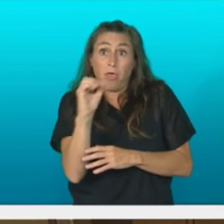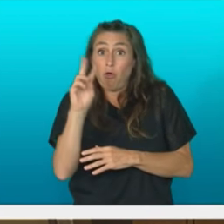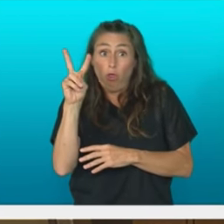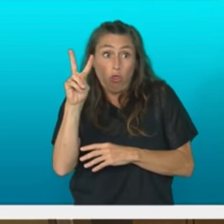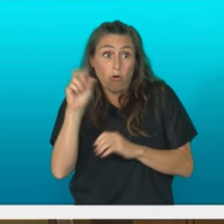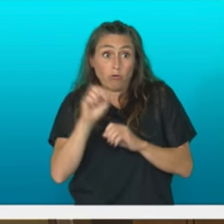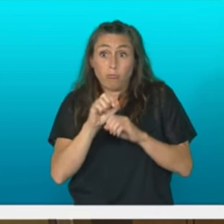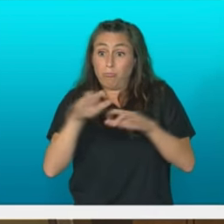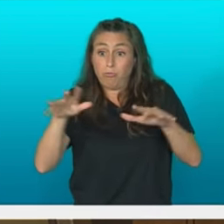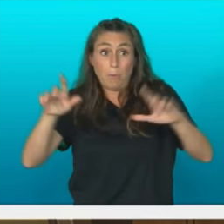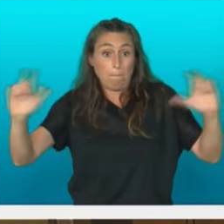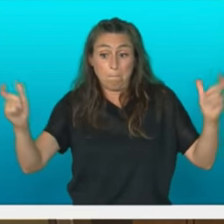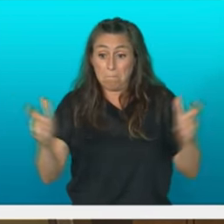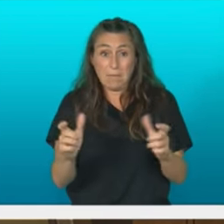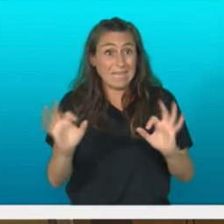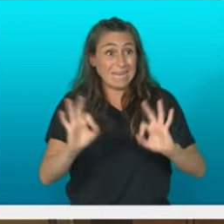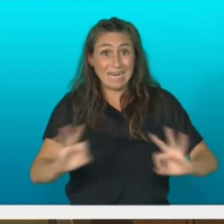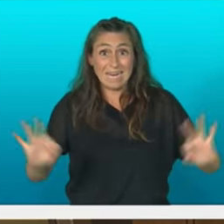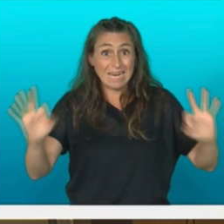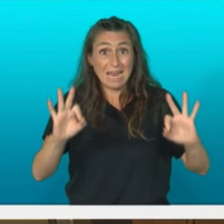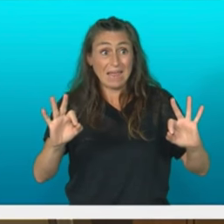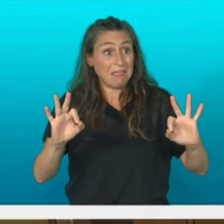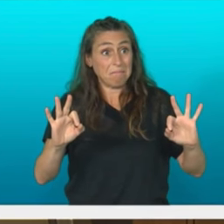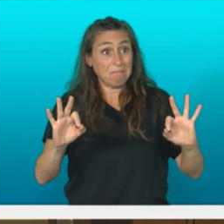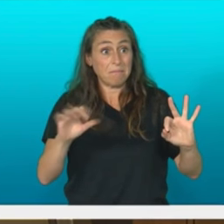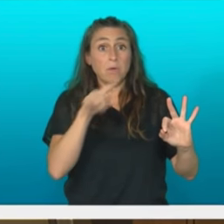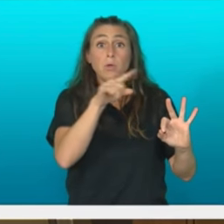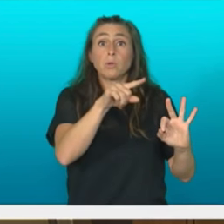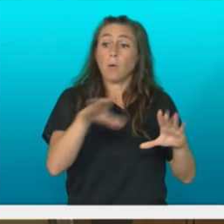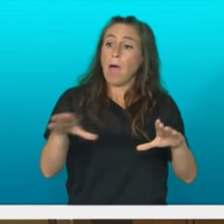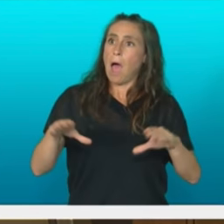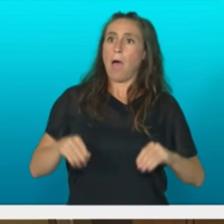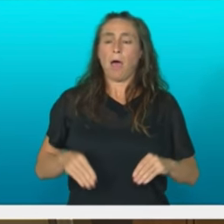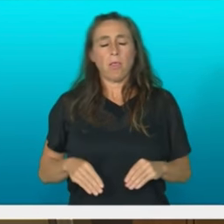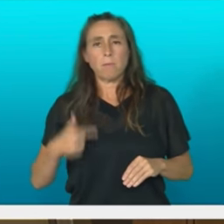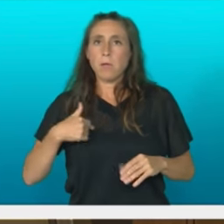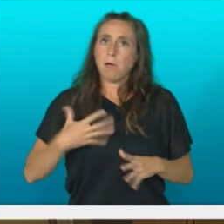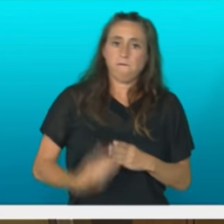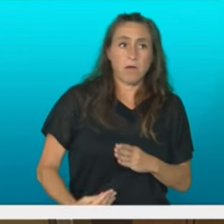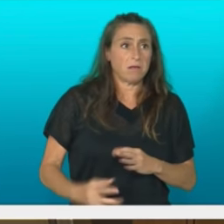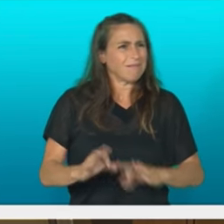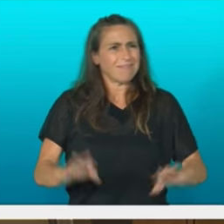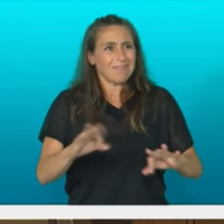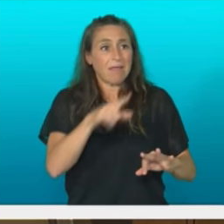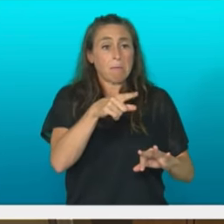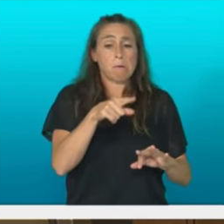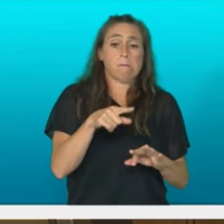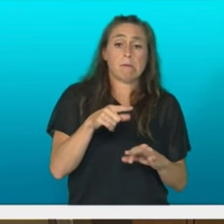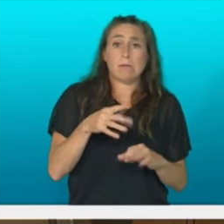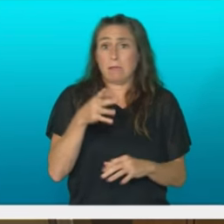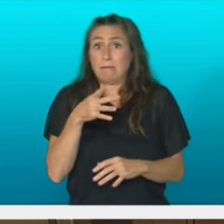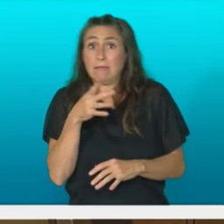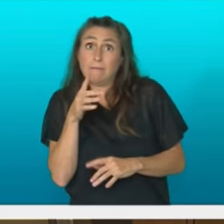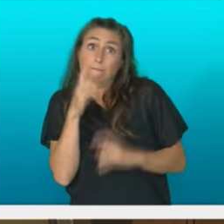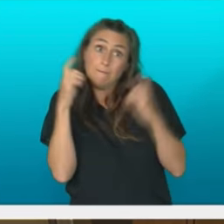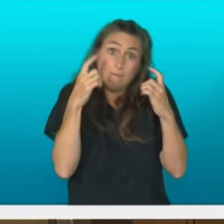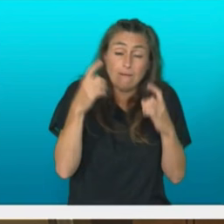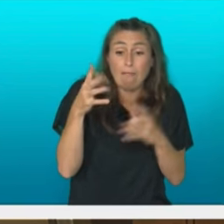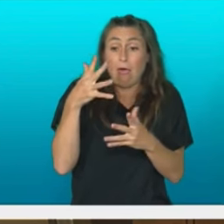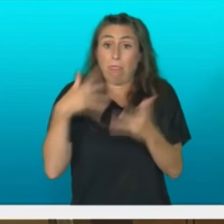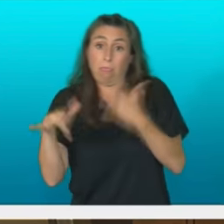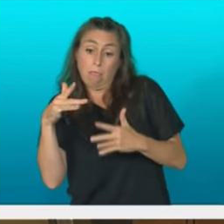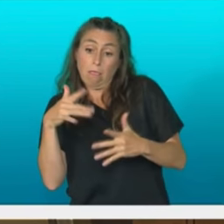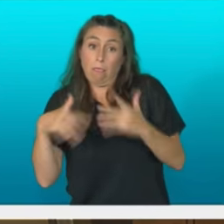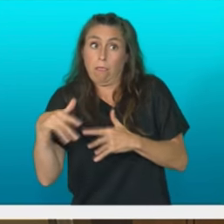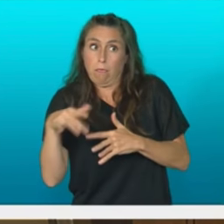porrota humiltasunez onartu ordez arazoa datuak biurrituz eskutatzen zaiatzen gara. Zaiatzen